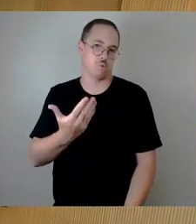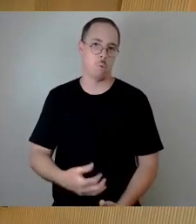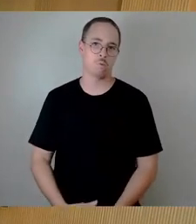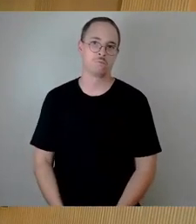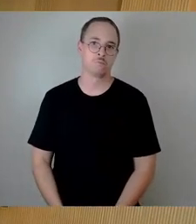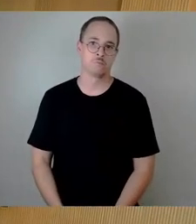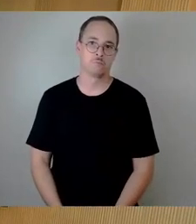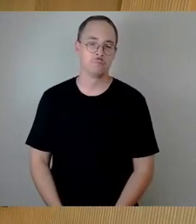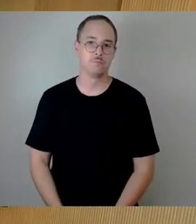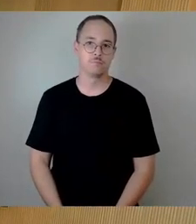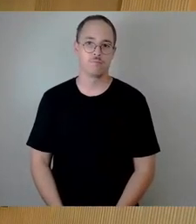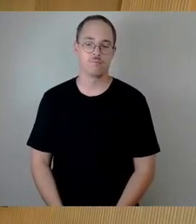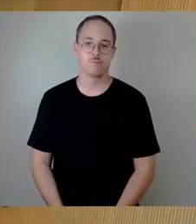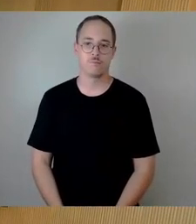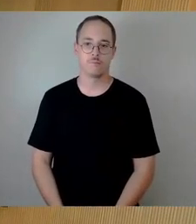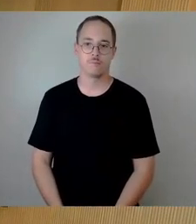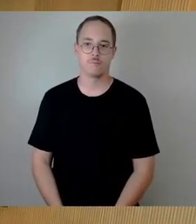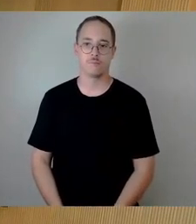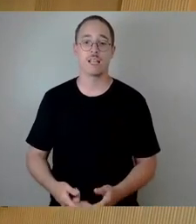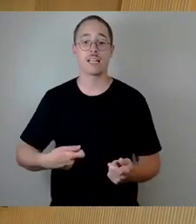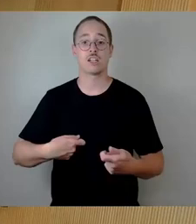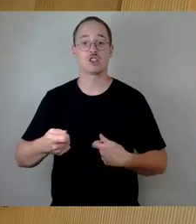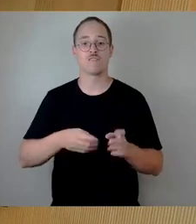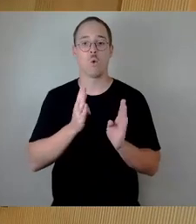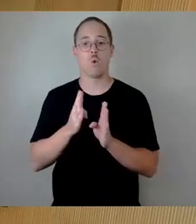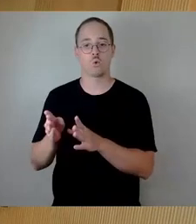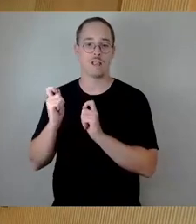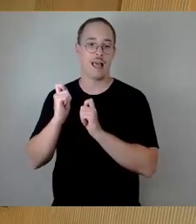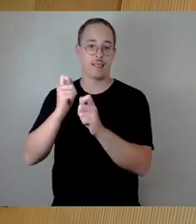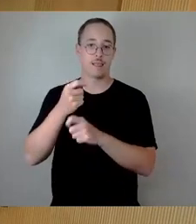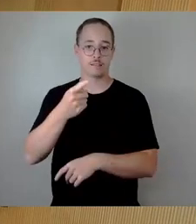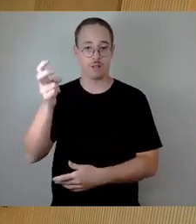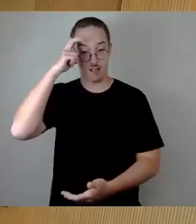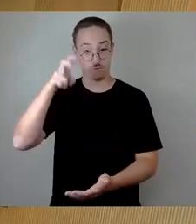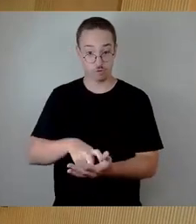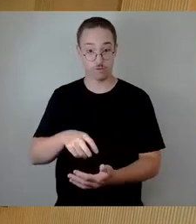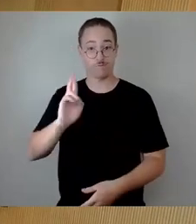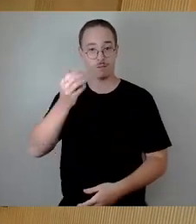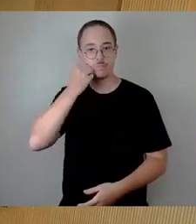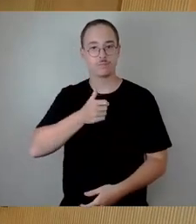Geschäftsordnungsantrag ist, den bitte ich jetzt um Stimmzeichen.